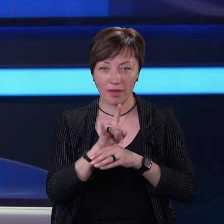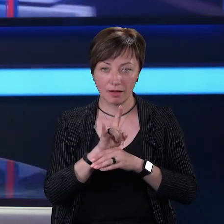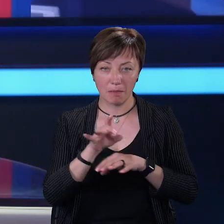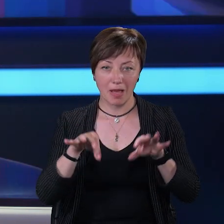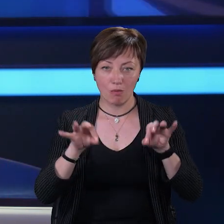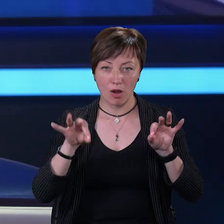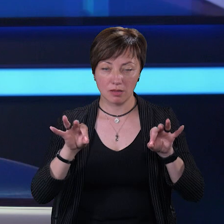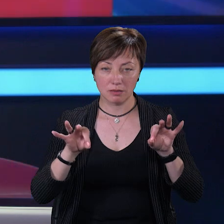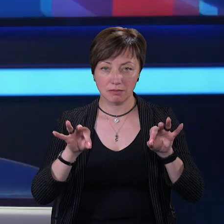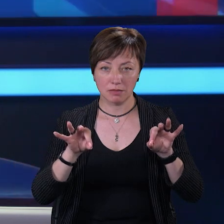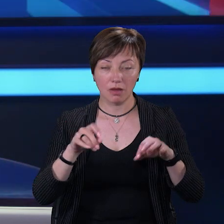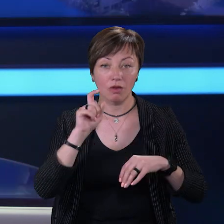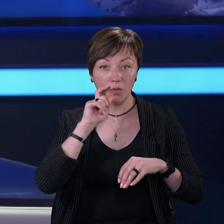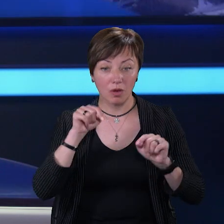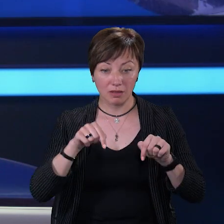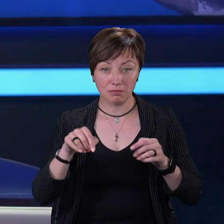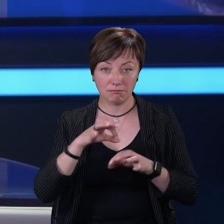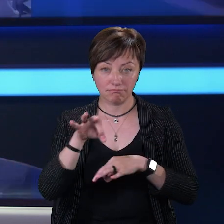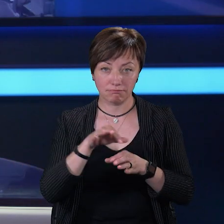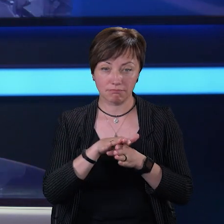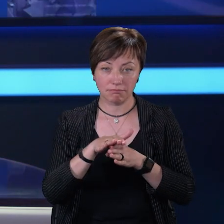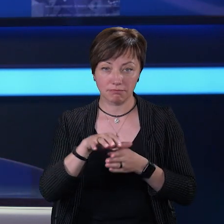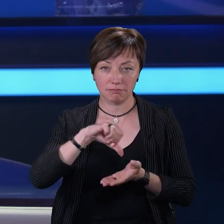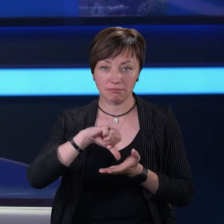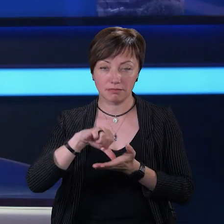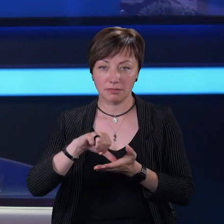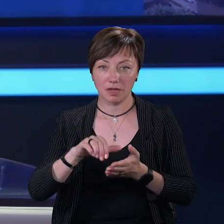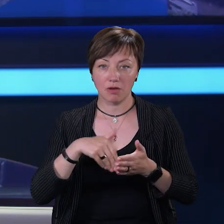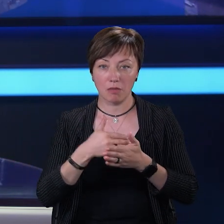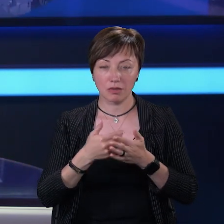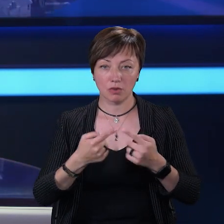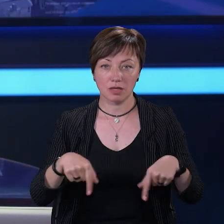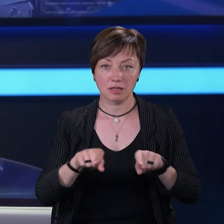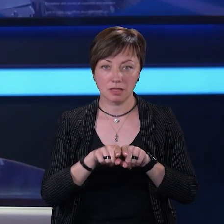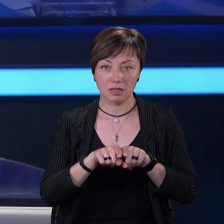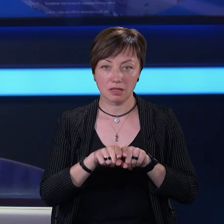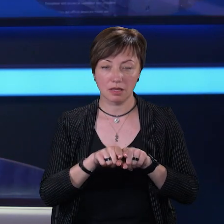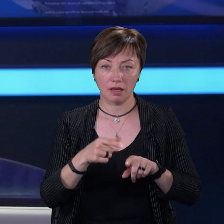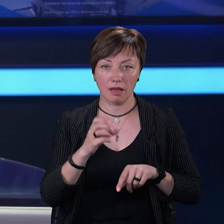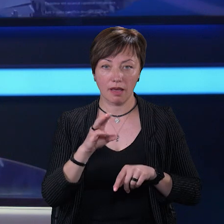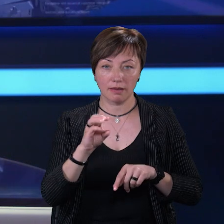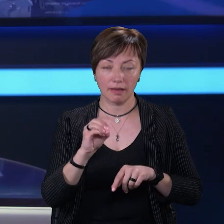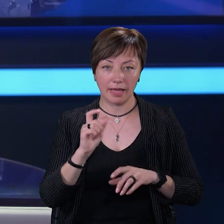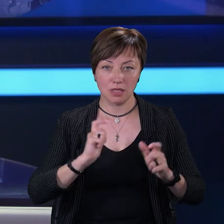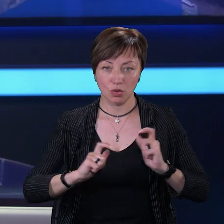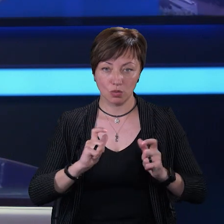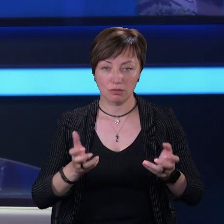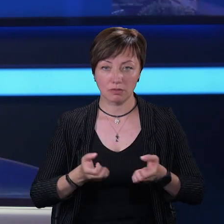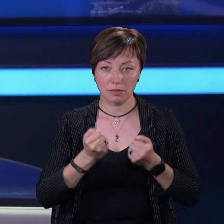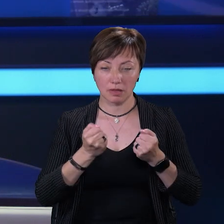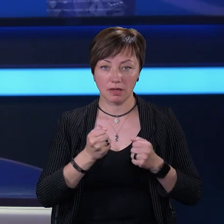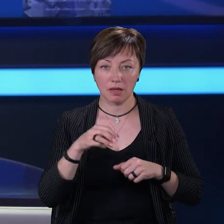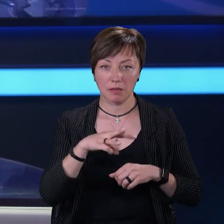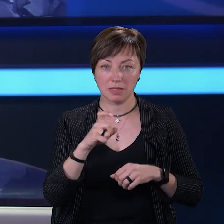маніпуляцій. В Україні проєкт реалізують представники громадської організації «Гетеінститут» за підтримки